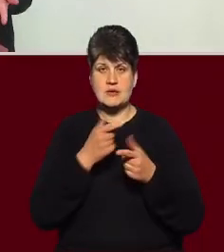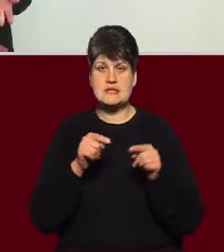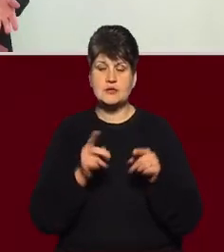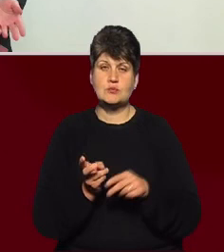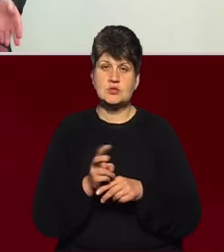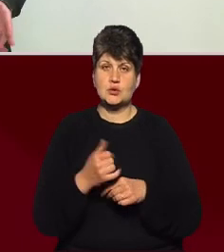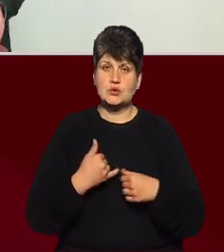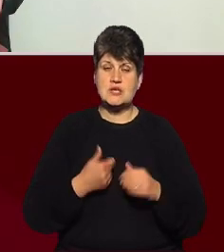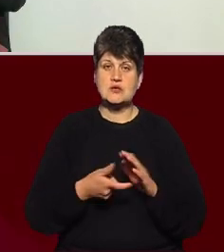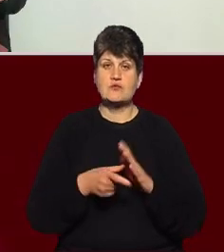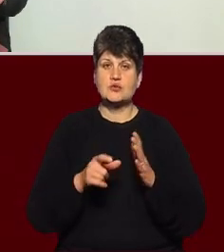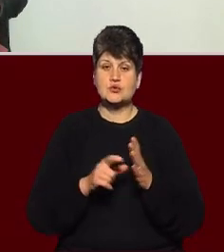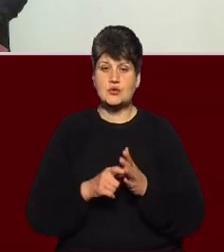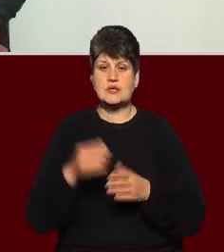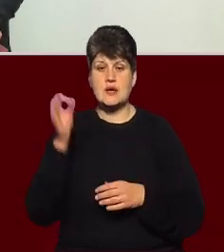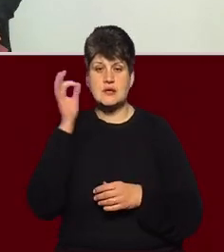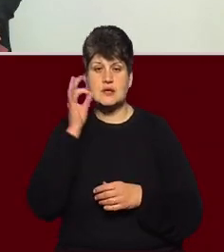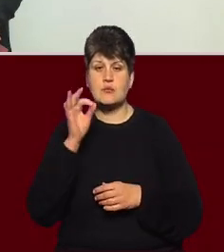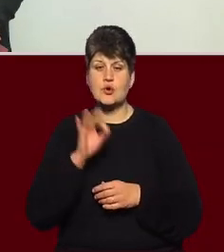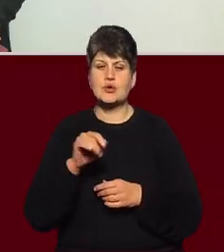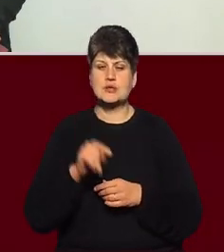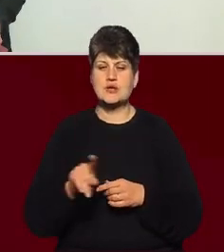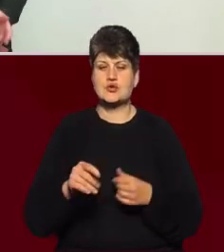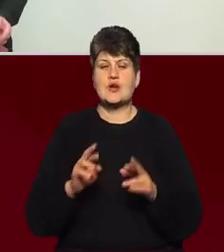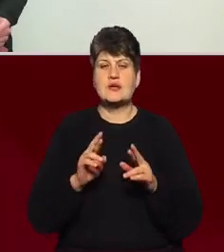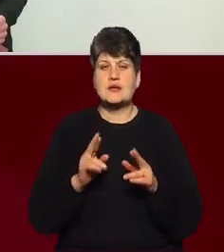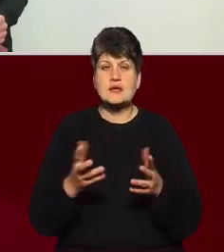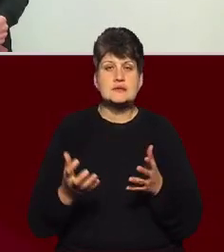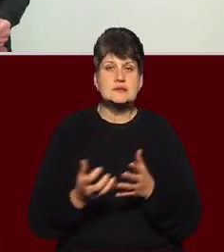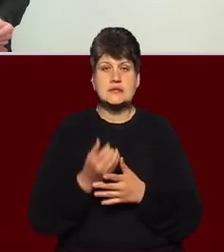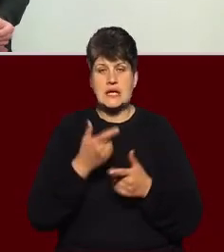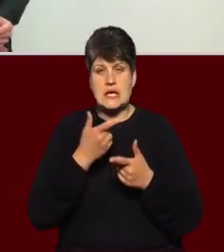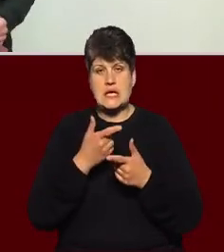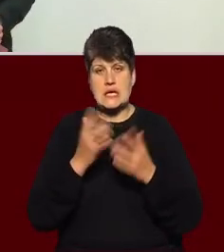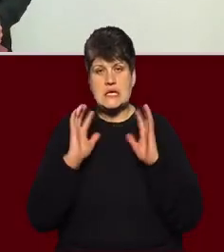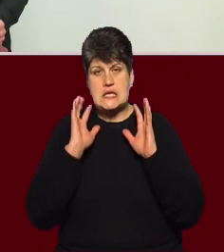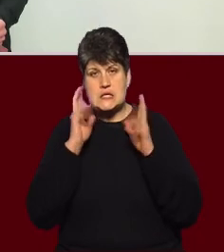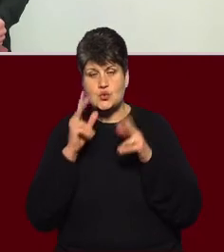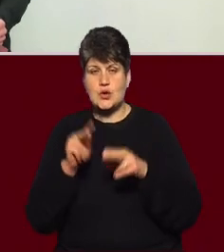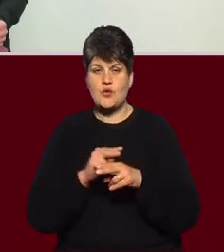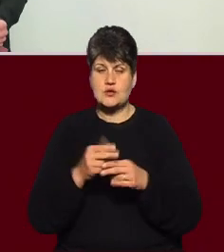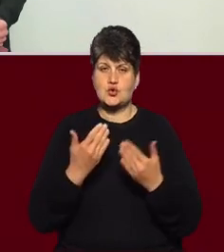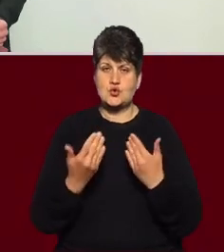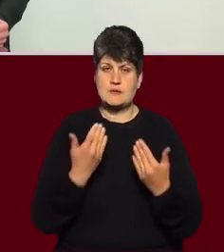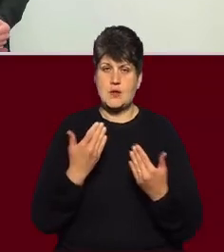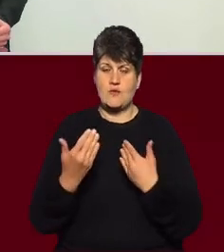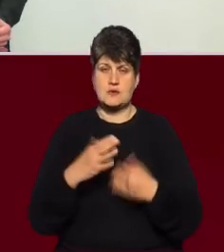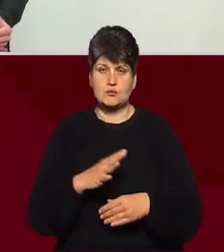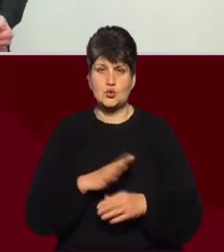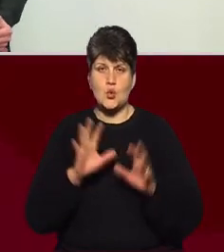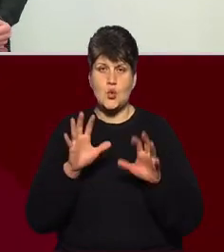Я нагадаю про те, що як виявити інсульт та лікувати, його ми сьогодні спілкувалися із головою Асоціації